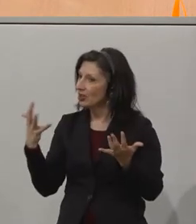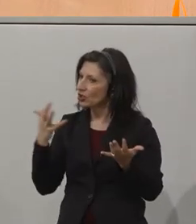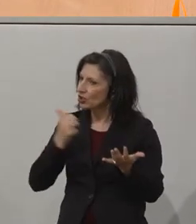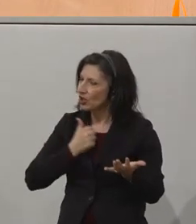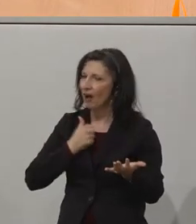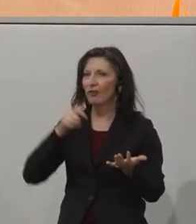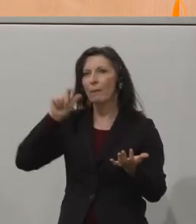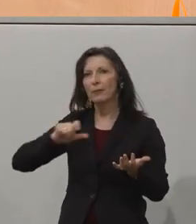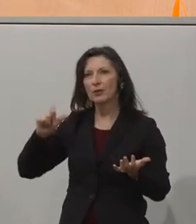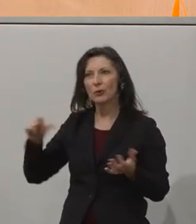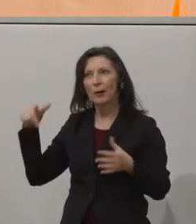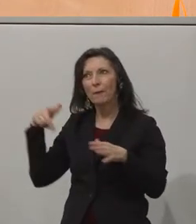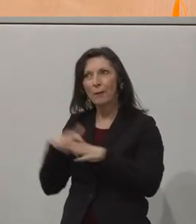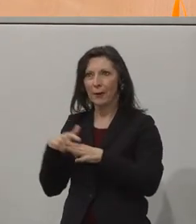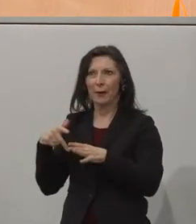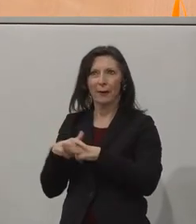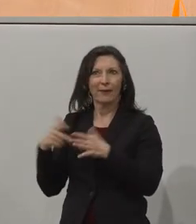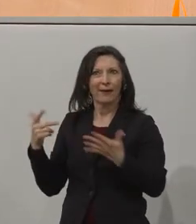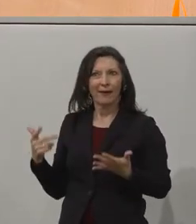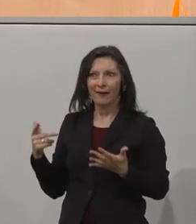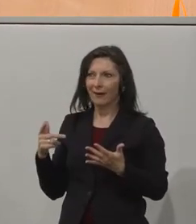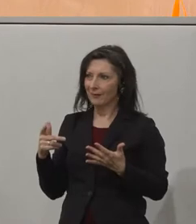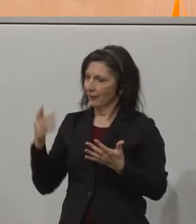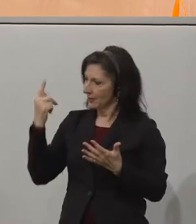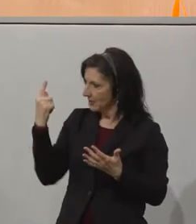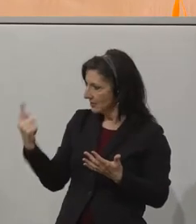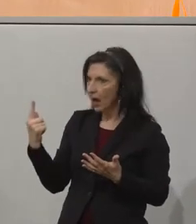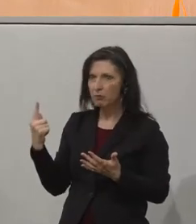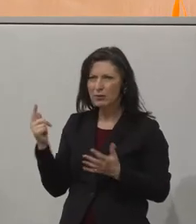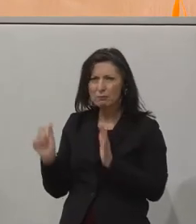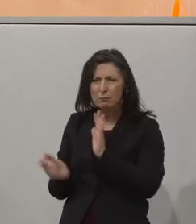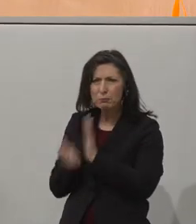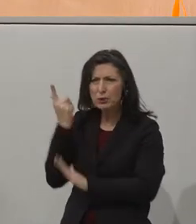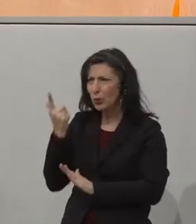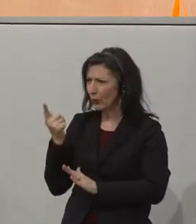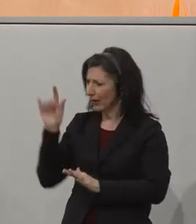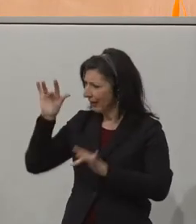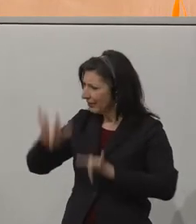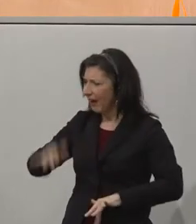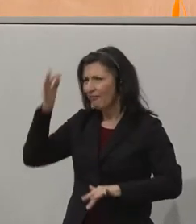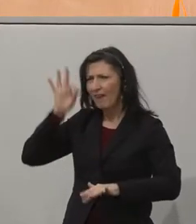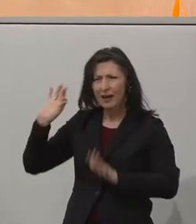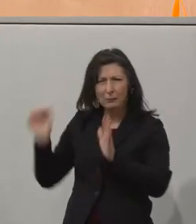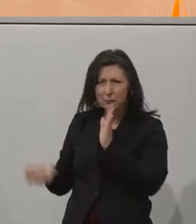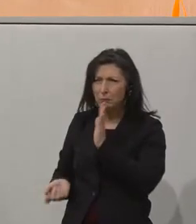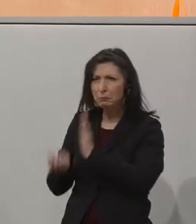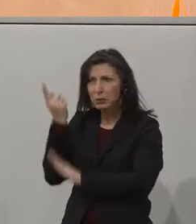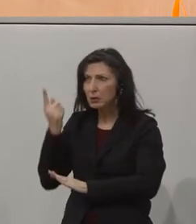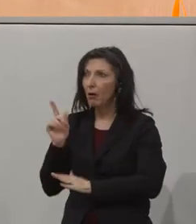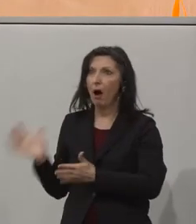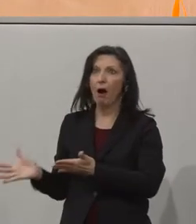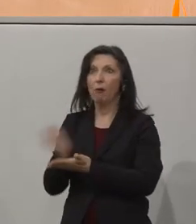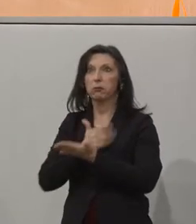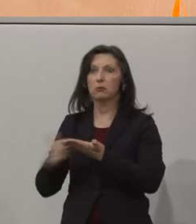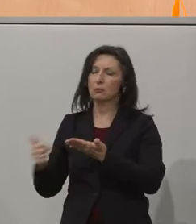much for presenting this. We're coming right back to you with some questions. I will just explain the process in